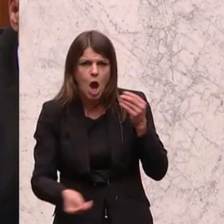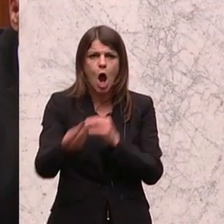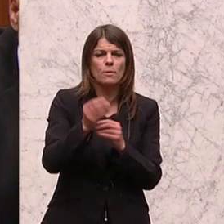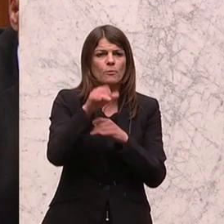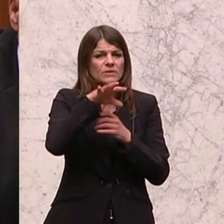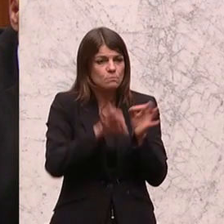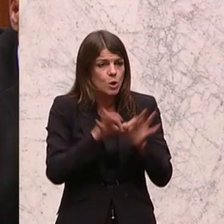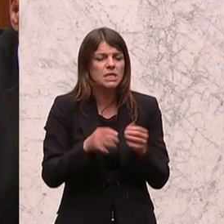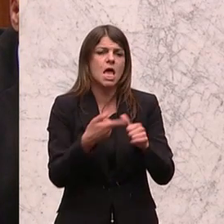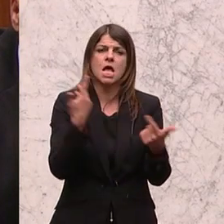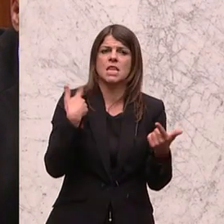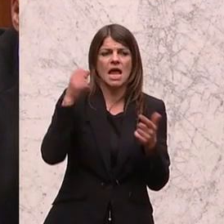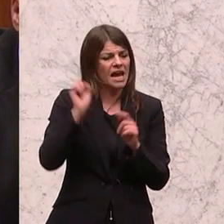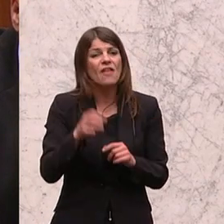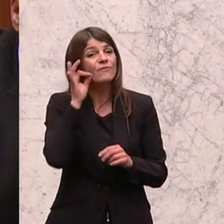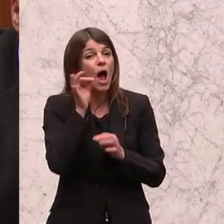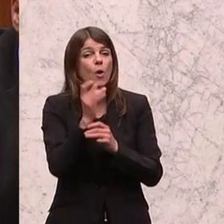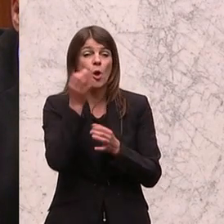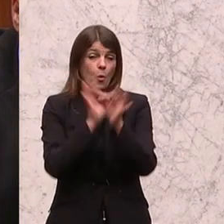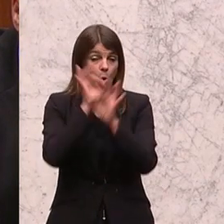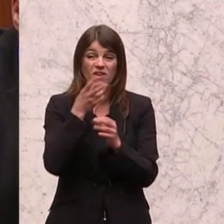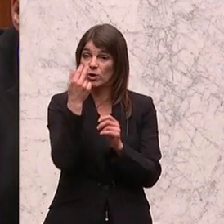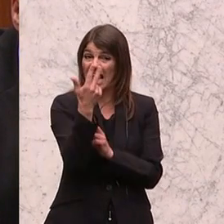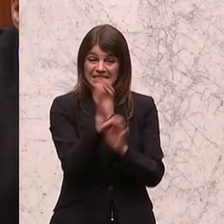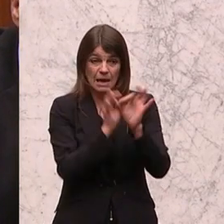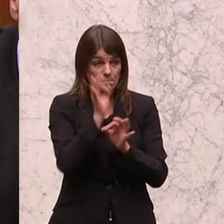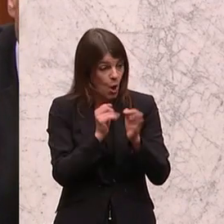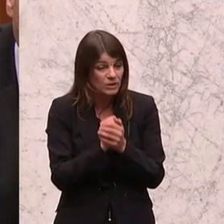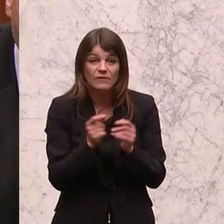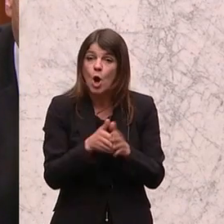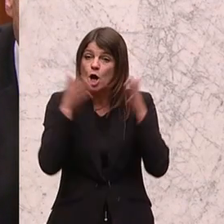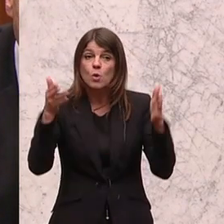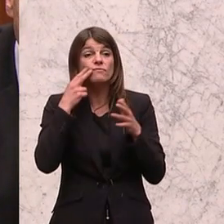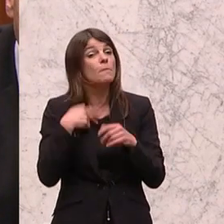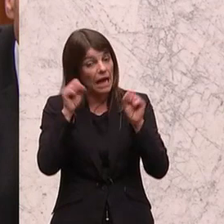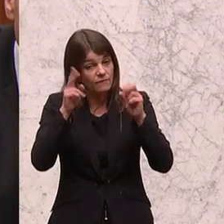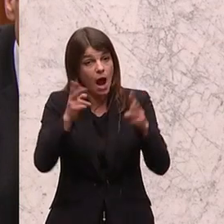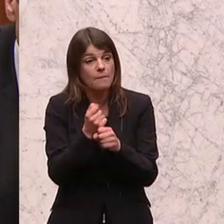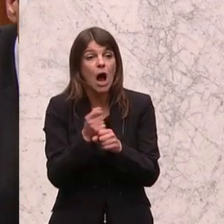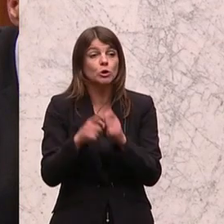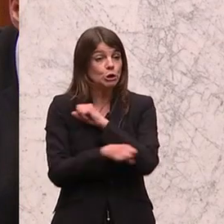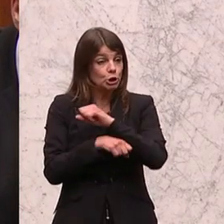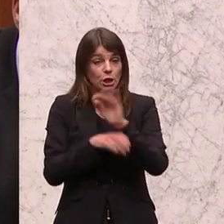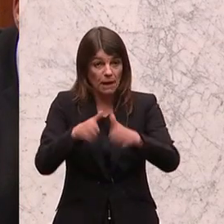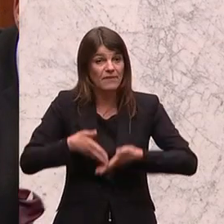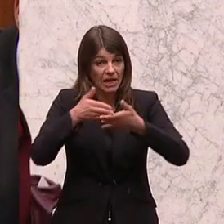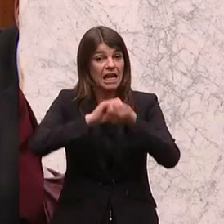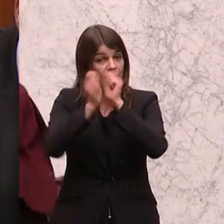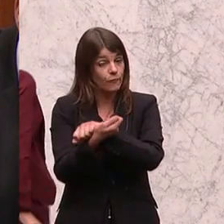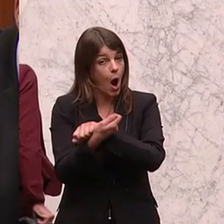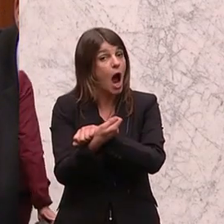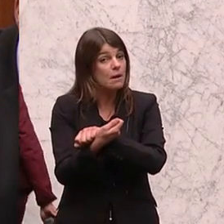14 Prozent, wir können die Frauenquote von 30 Prozent in Personalität und großen Unternehmen verwirklichen und wir können die Studienbeihilfereform, die